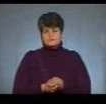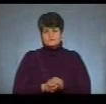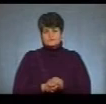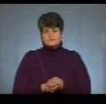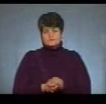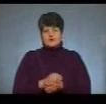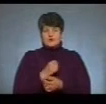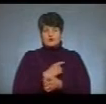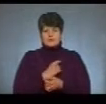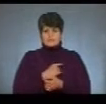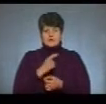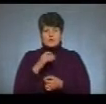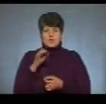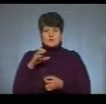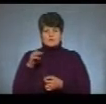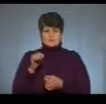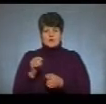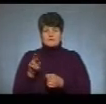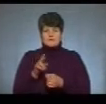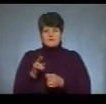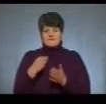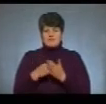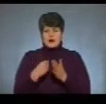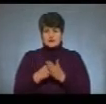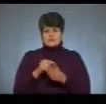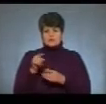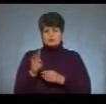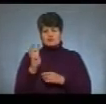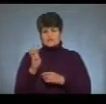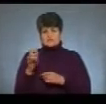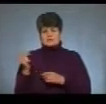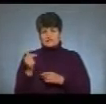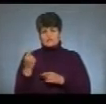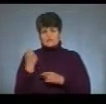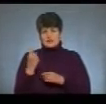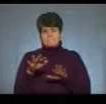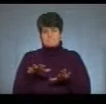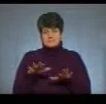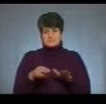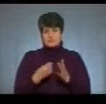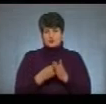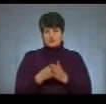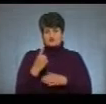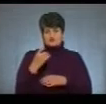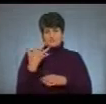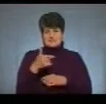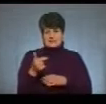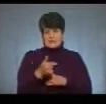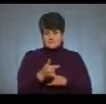Одеса, хостел «П'ятниця». Вартість двомісного номера тут від 400 гривень, койкомісце в кімнаті коштує від 150.